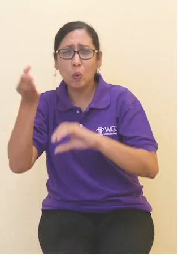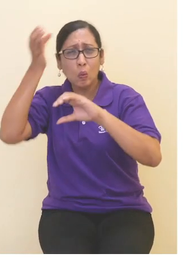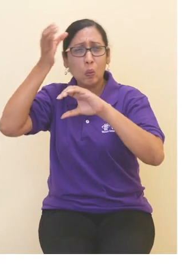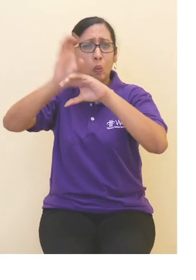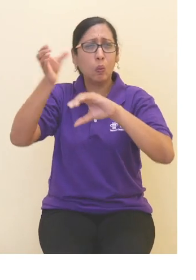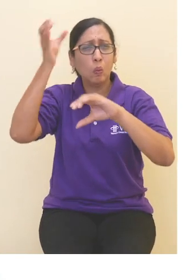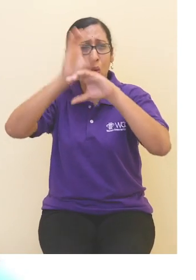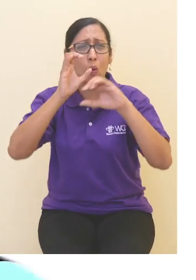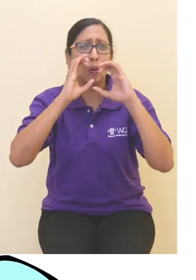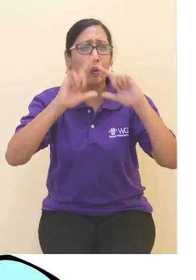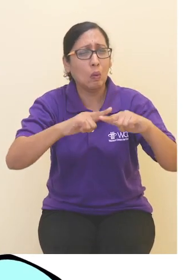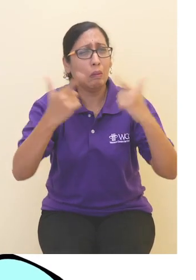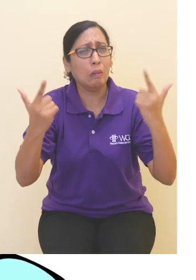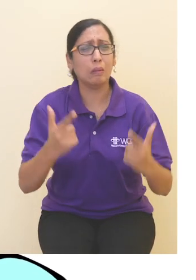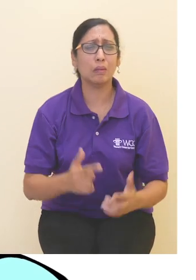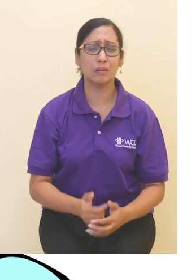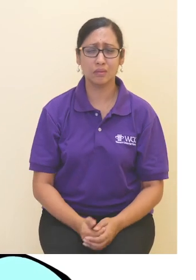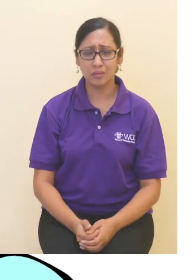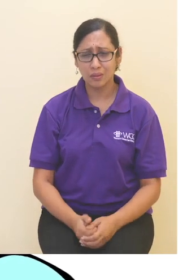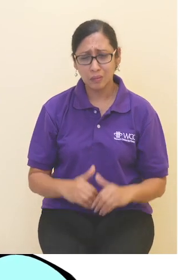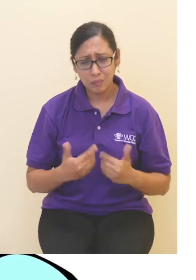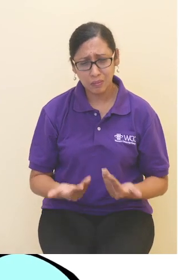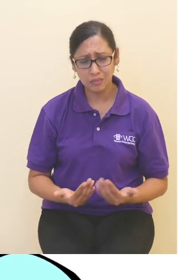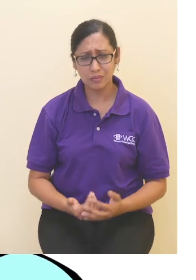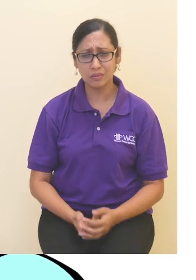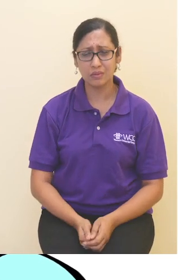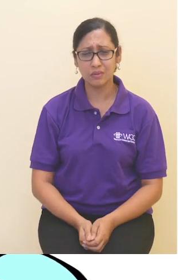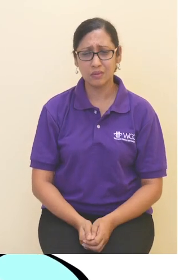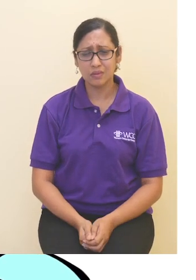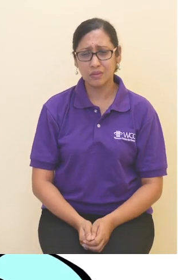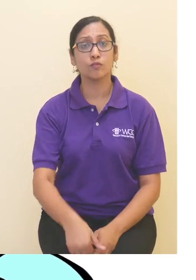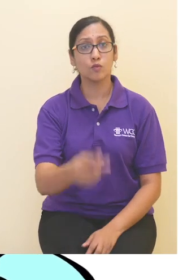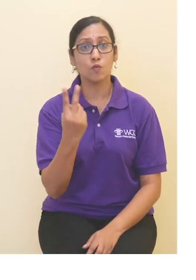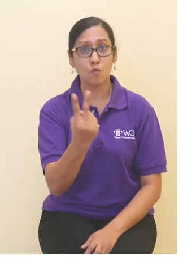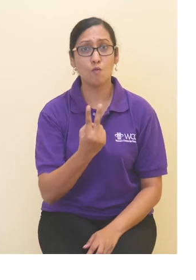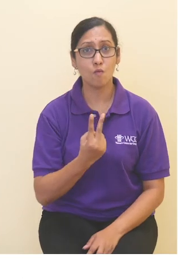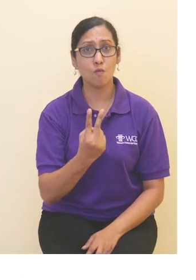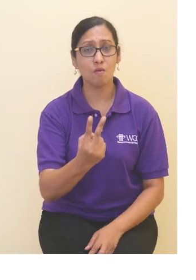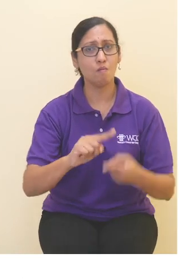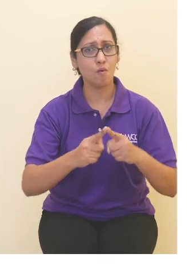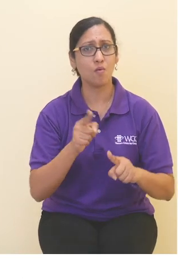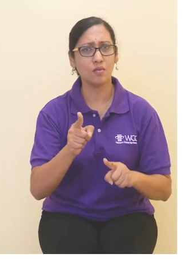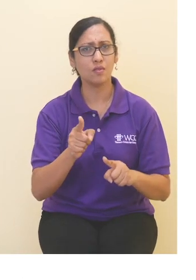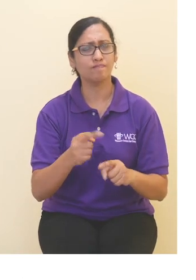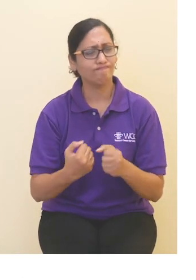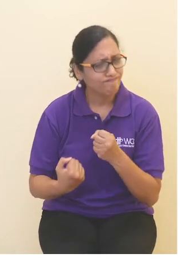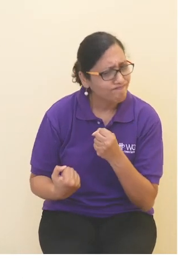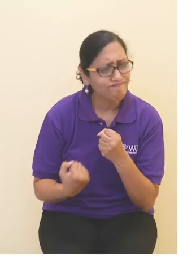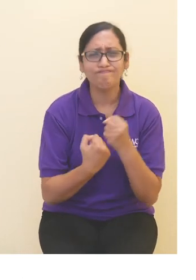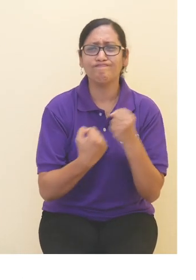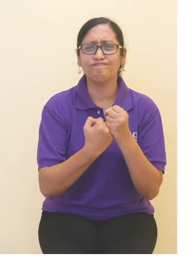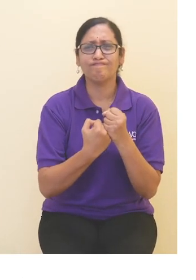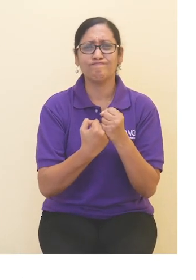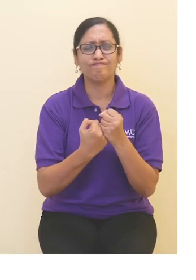Dia juga risau tentang apa yang Hakim akan cakap. Tapi, Siva dan Lee terus